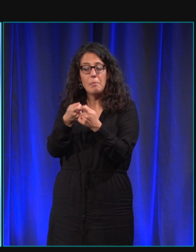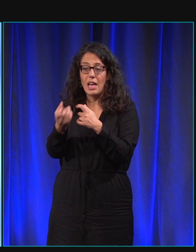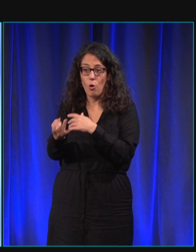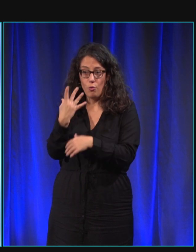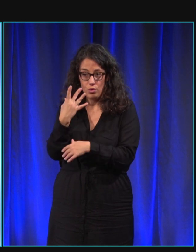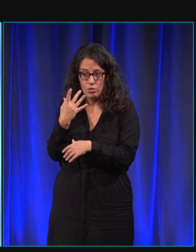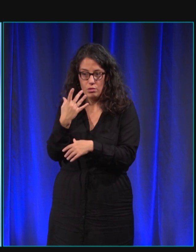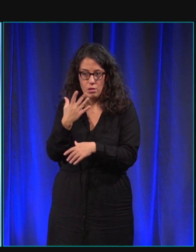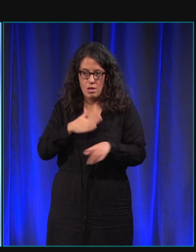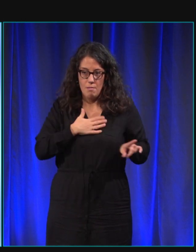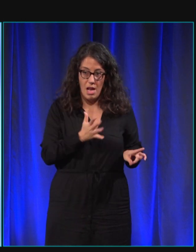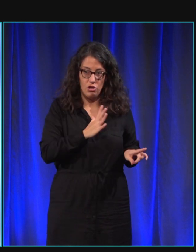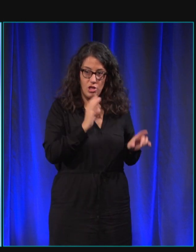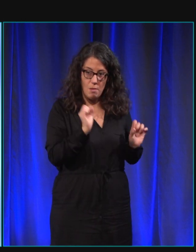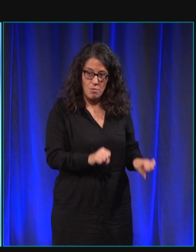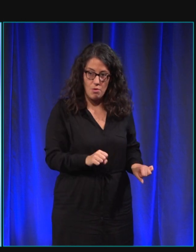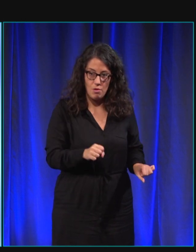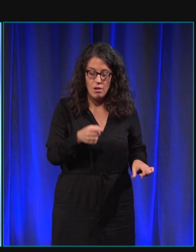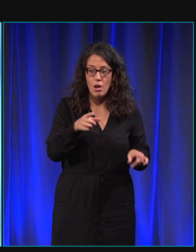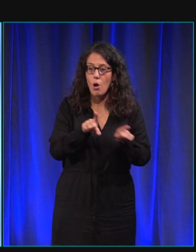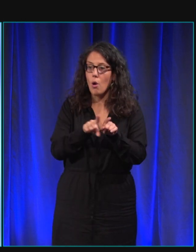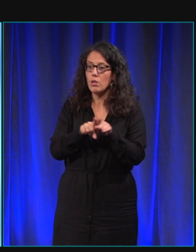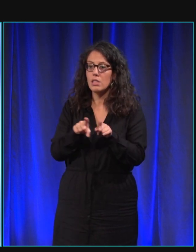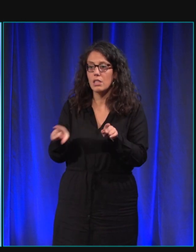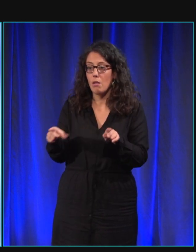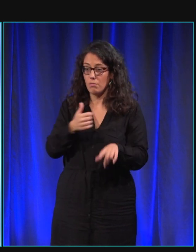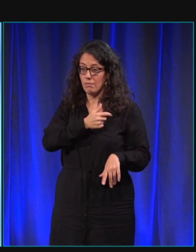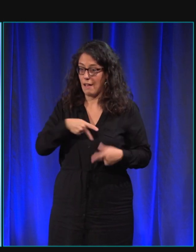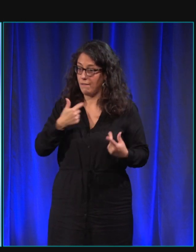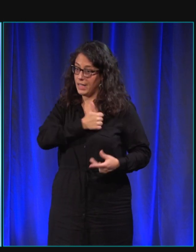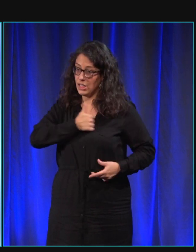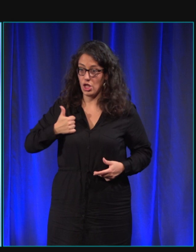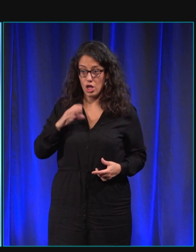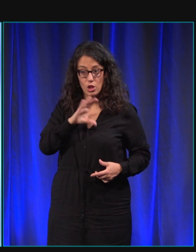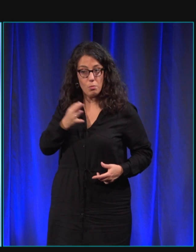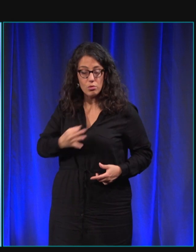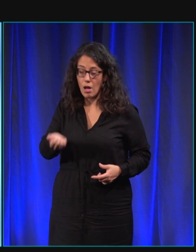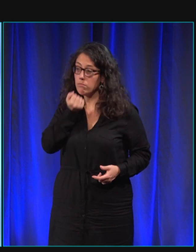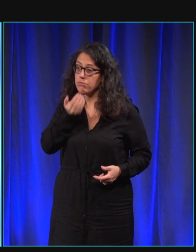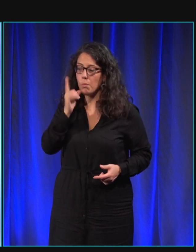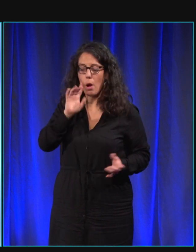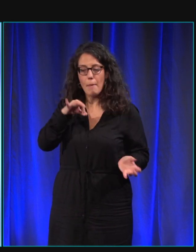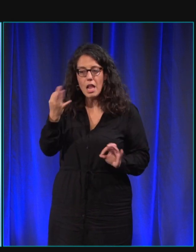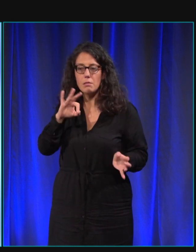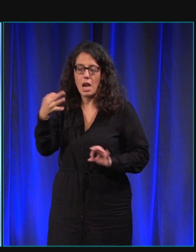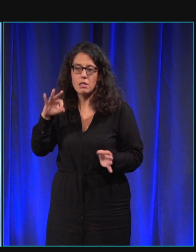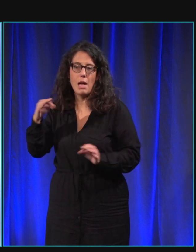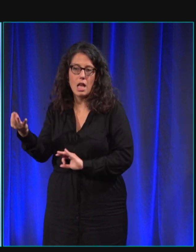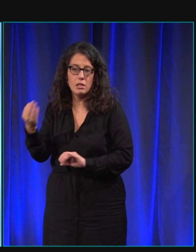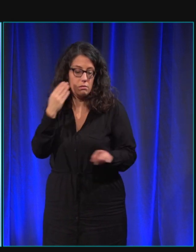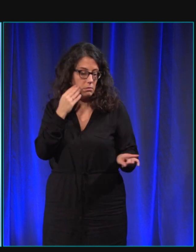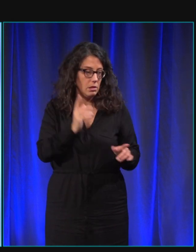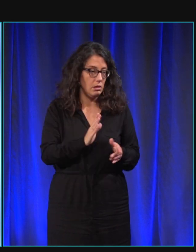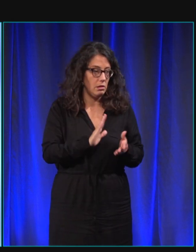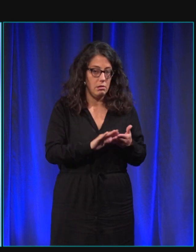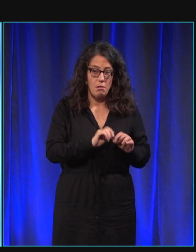seule à 100% parce que je fais trop de risques de malaise et que si LOL n'était pas là vu